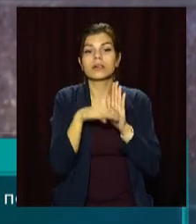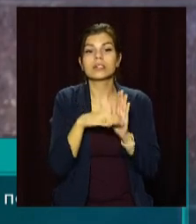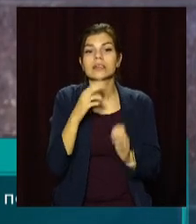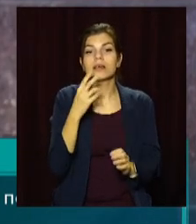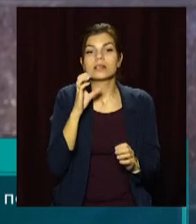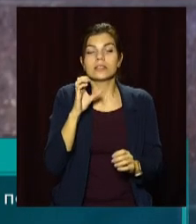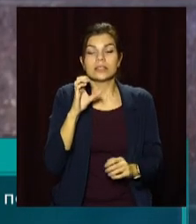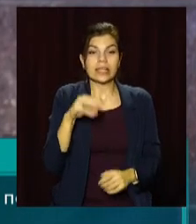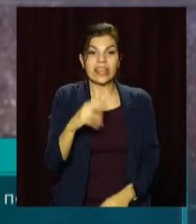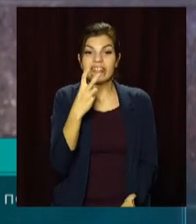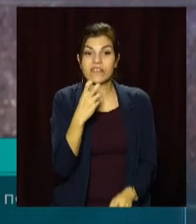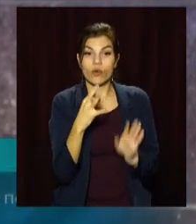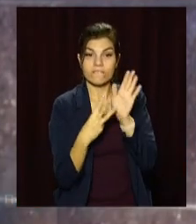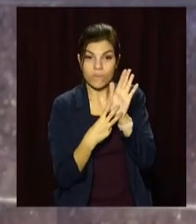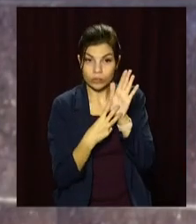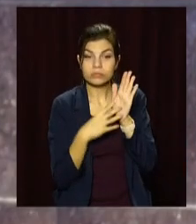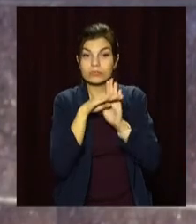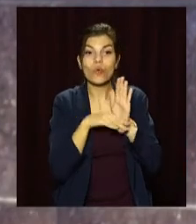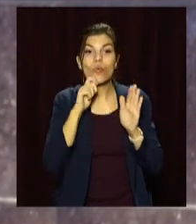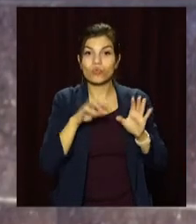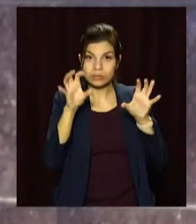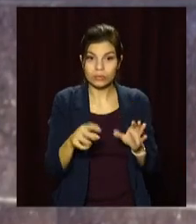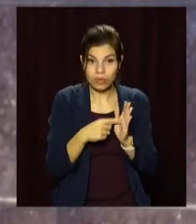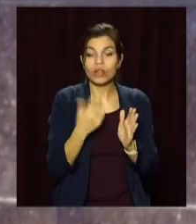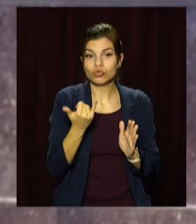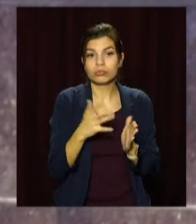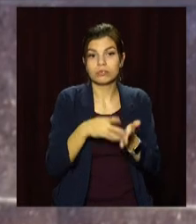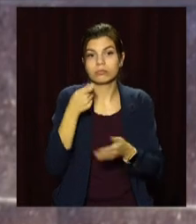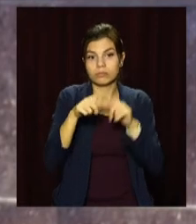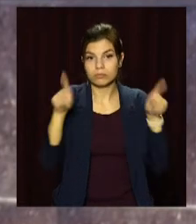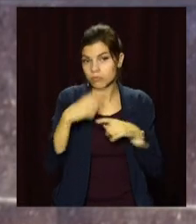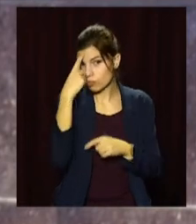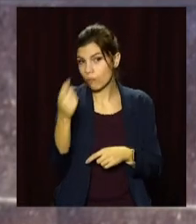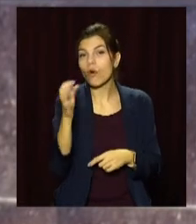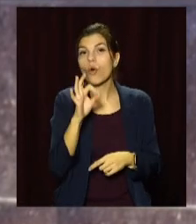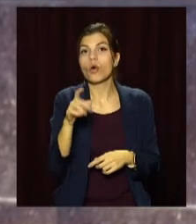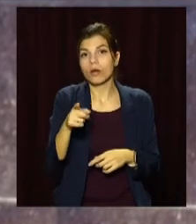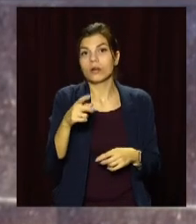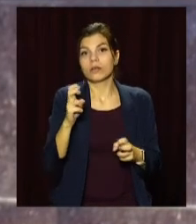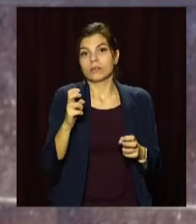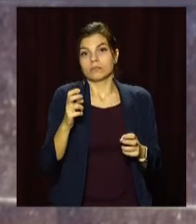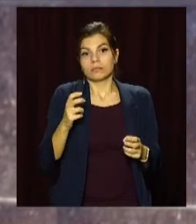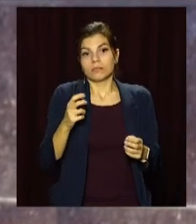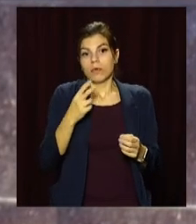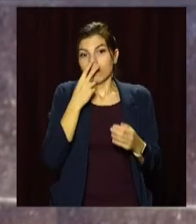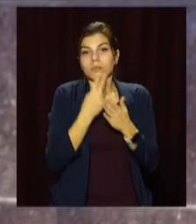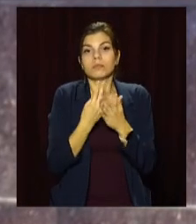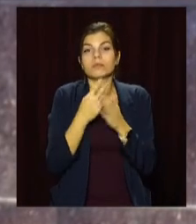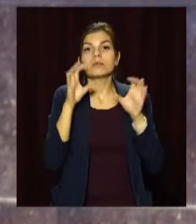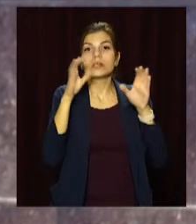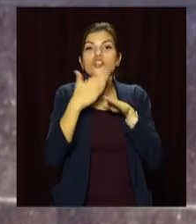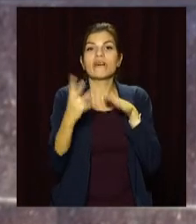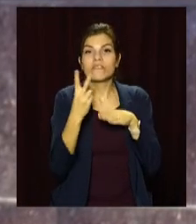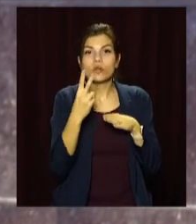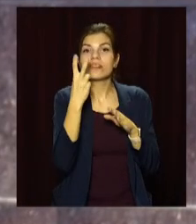Кримінально-процесуального кодексу України. І сьогодні йому буде вручено письмове повідомлення про підозру у скоєні злочину, передбаченої частиною